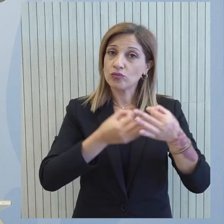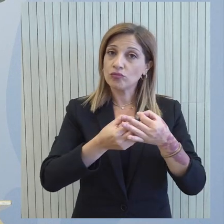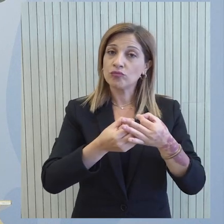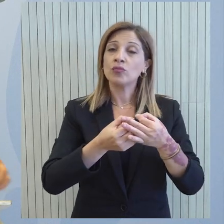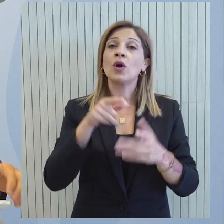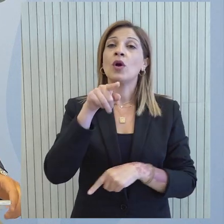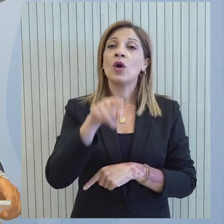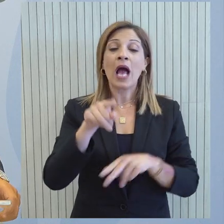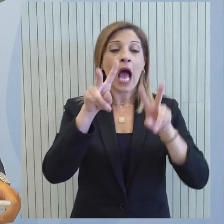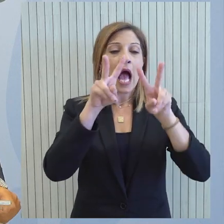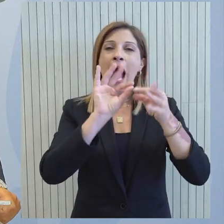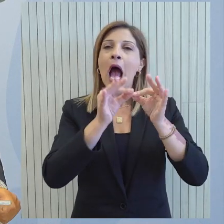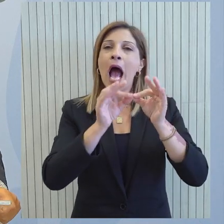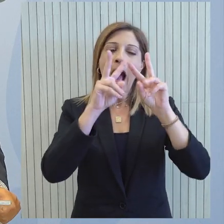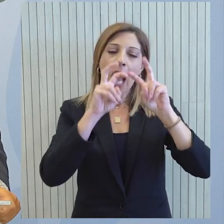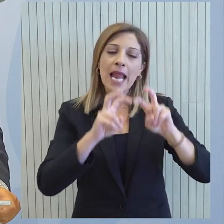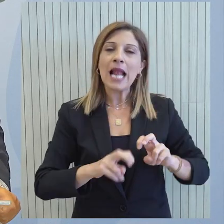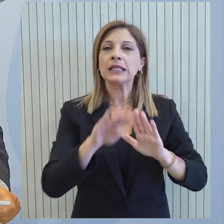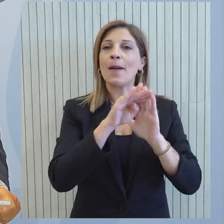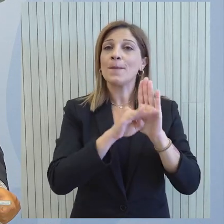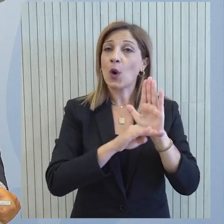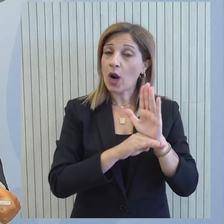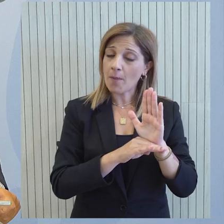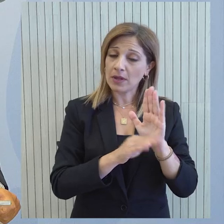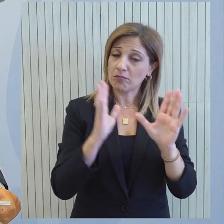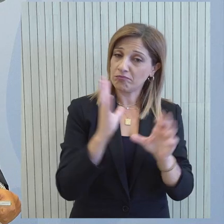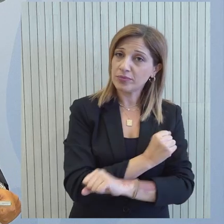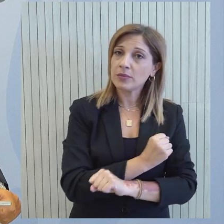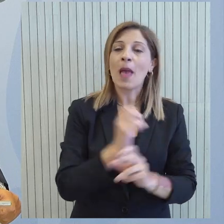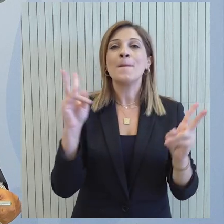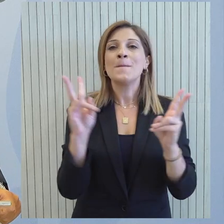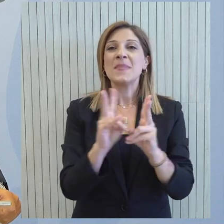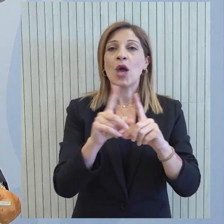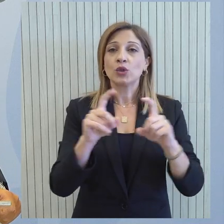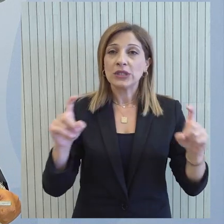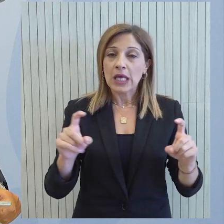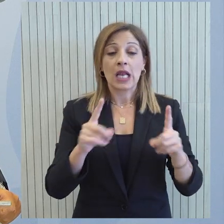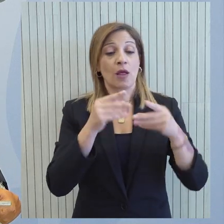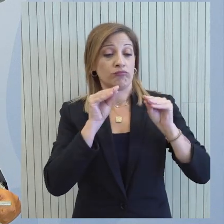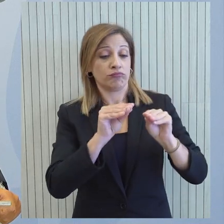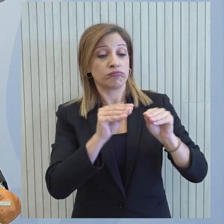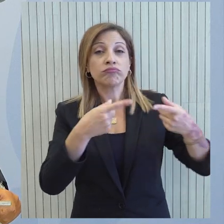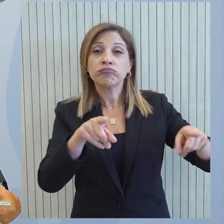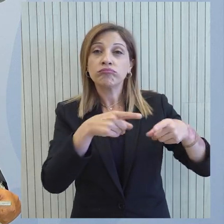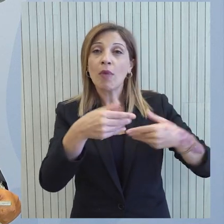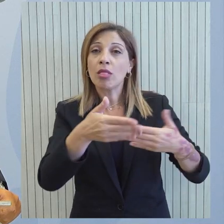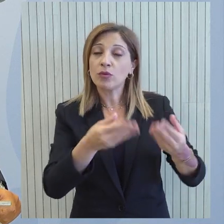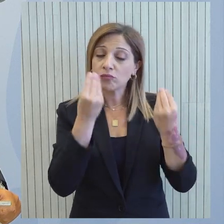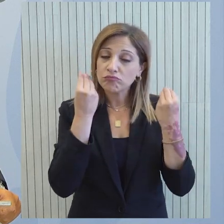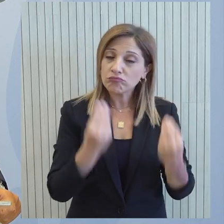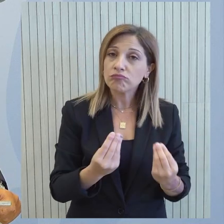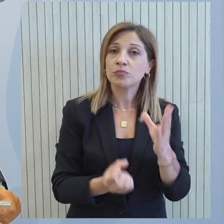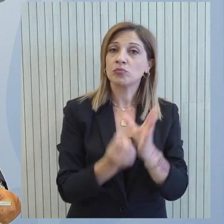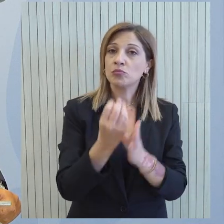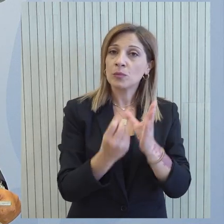αφορούν στην αναδόμηση των αναλυτικών προγραμμάτων και στη μείωση της ύλης, στη βελτίωση των συνθήκων διδασκαλίας και μάθησης,